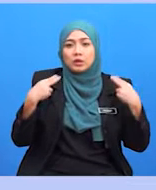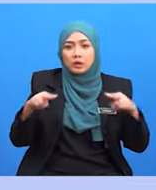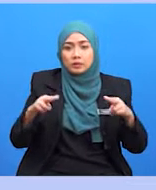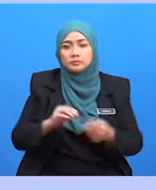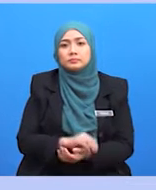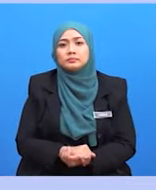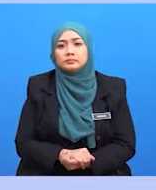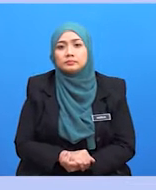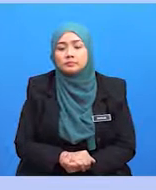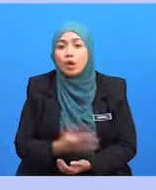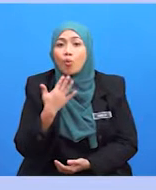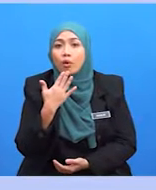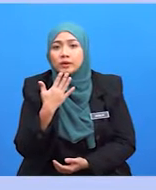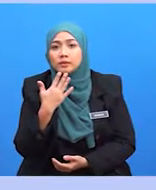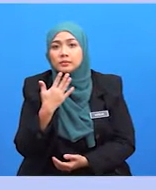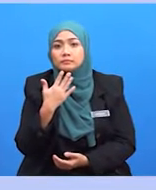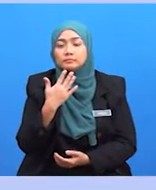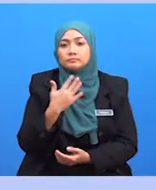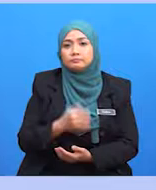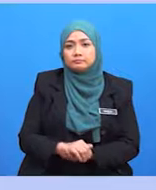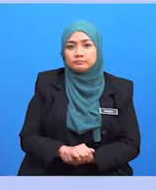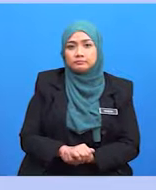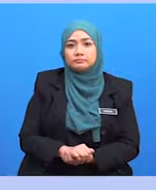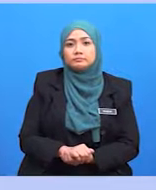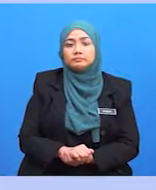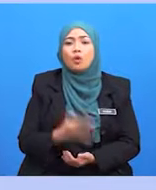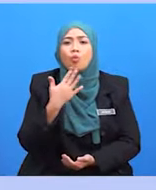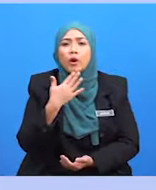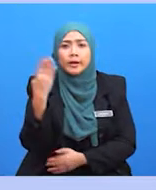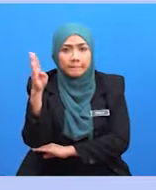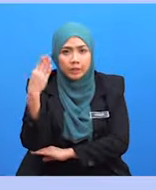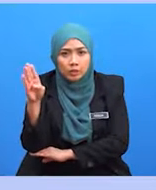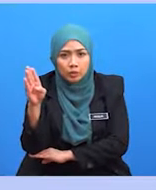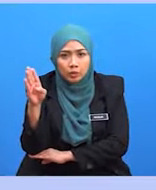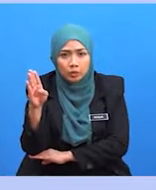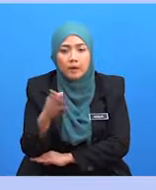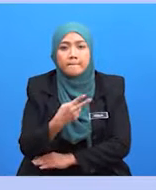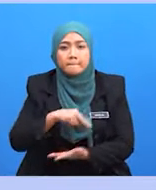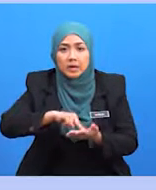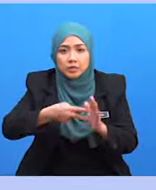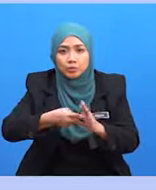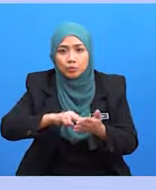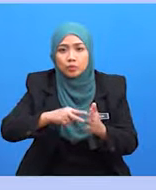Warna Korporat Warna biru merupakan warna yang membawa maksud dinamik, profesional,